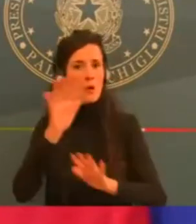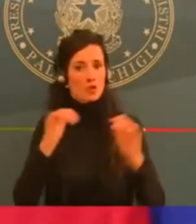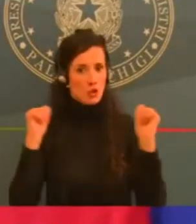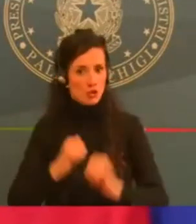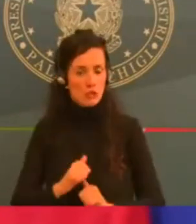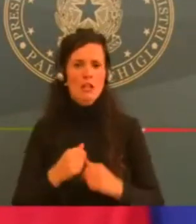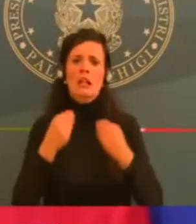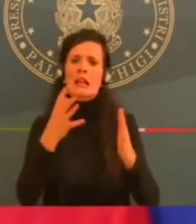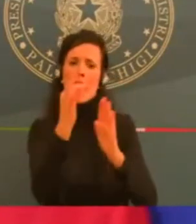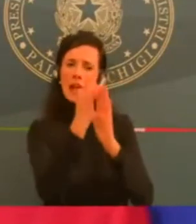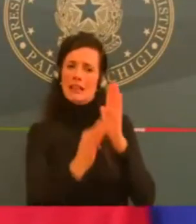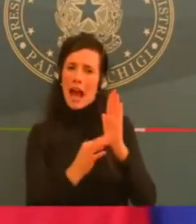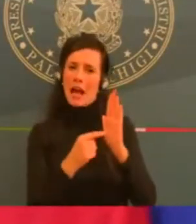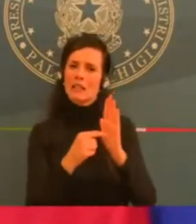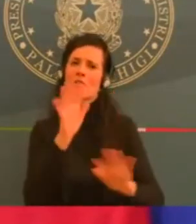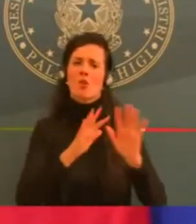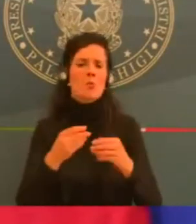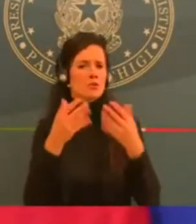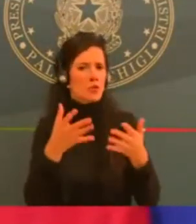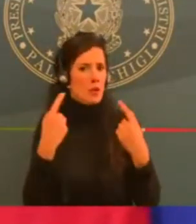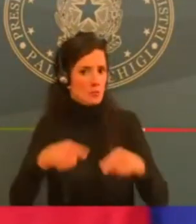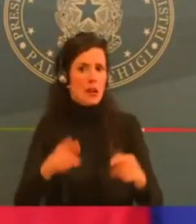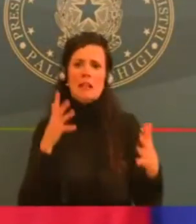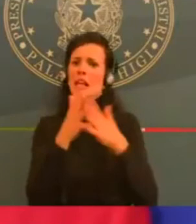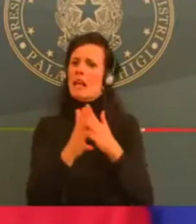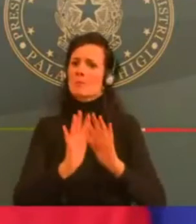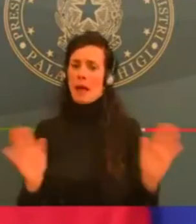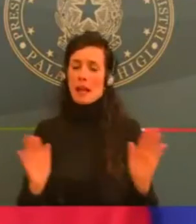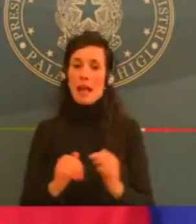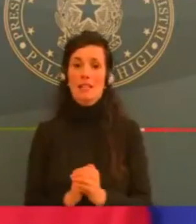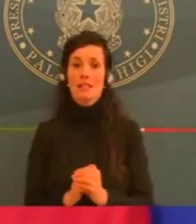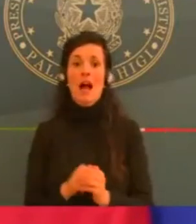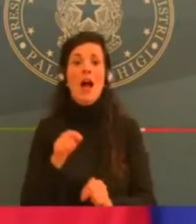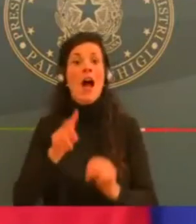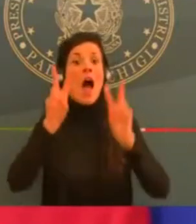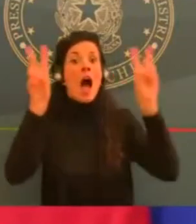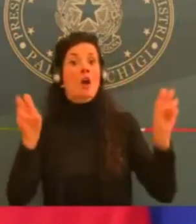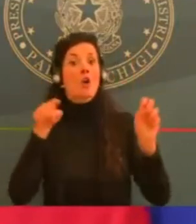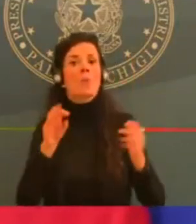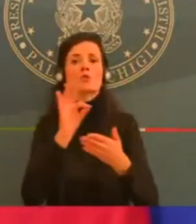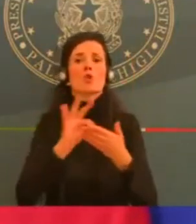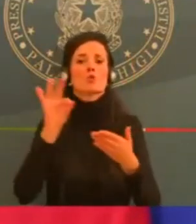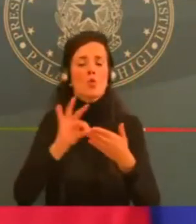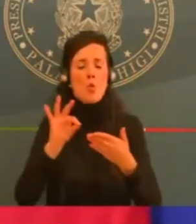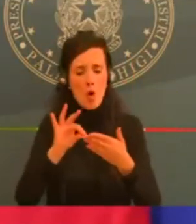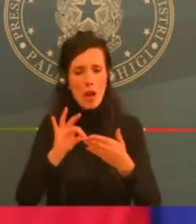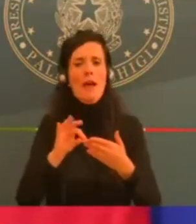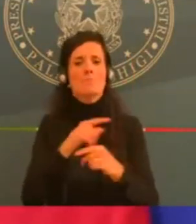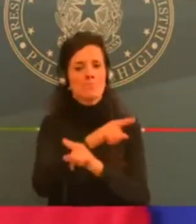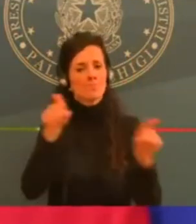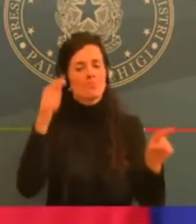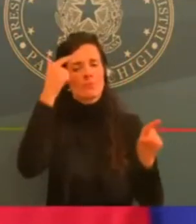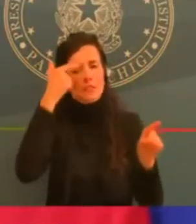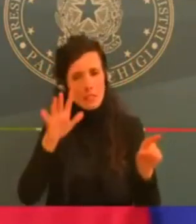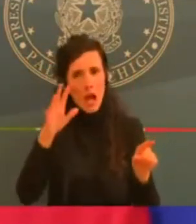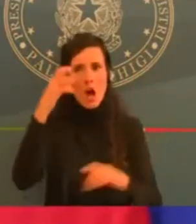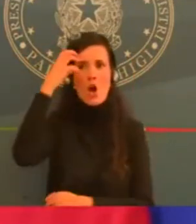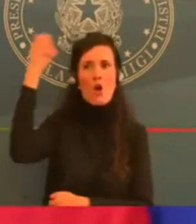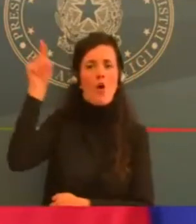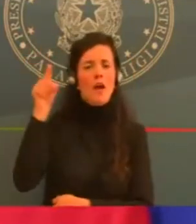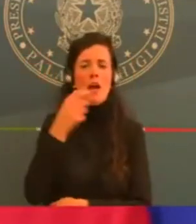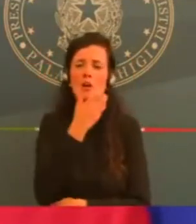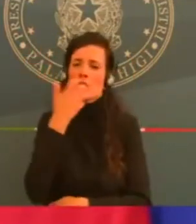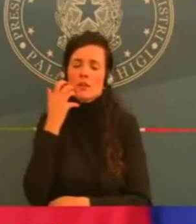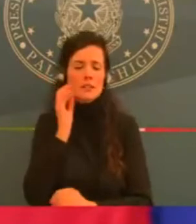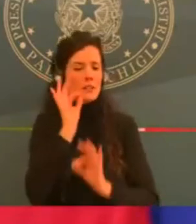particolarmente a cuore la piena ripresa delle attività in presenza per tutto il comparto, per tutte le comunità scolastiche, quindi anche